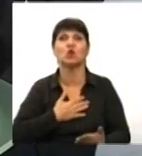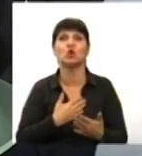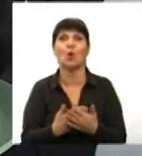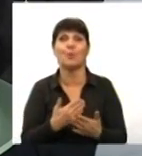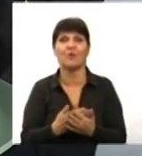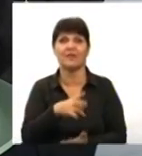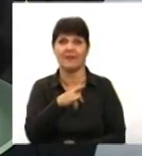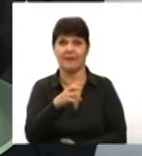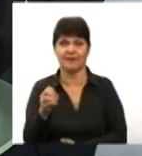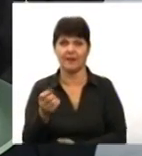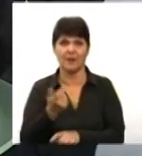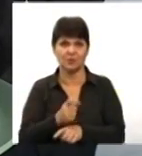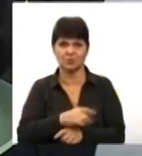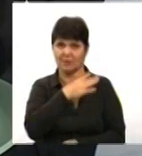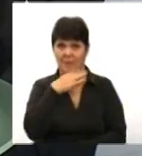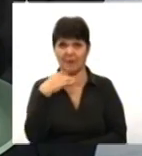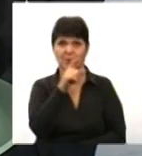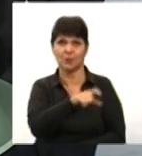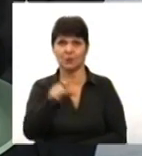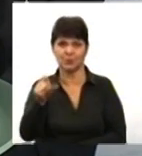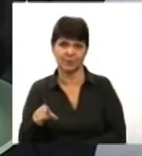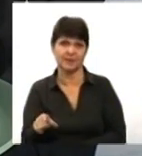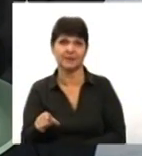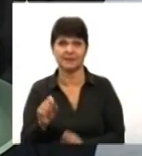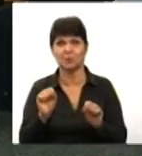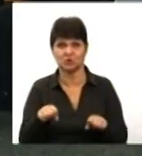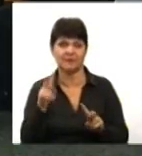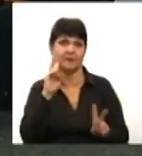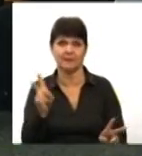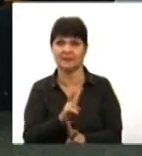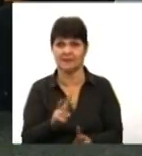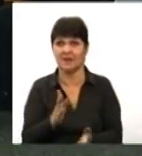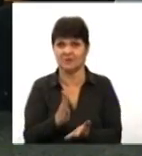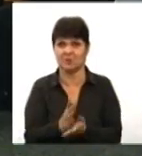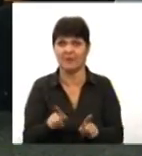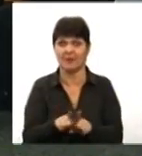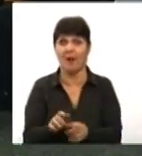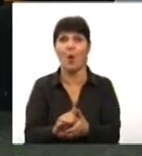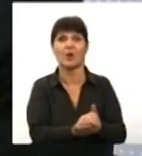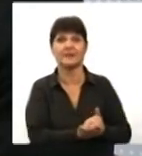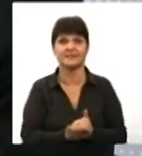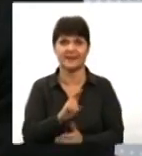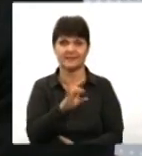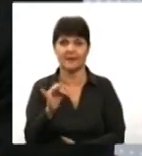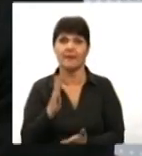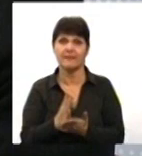дуже багато людей, можливо, і не знають про існування такої організації, але є такі випадки, що люди просто